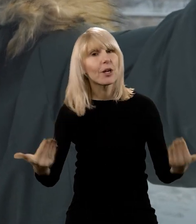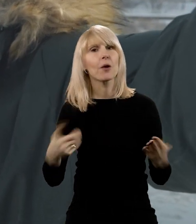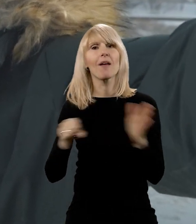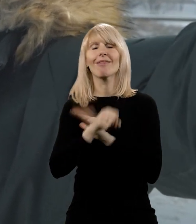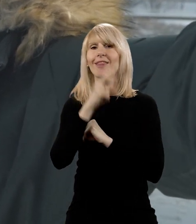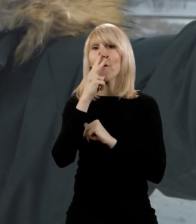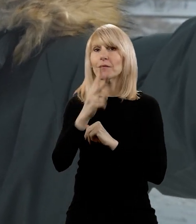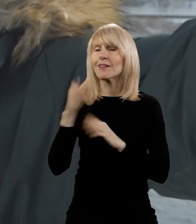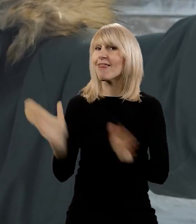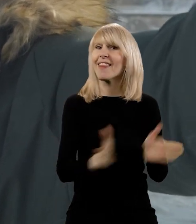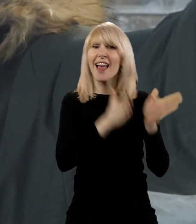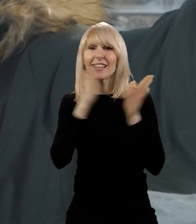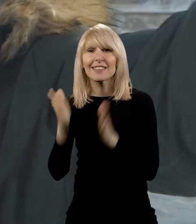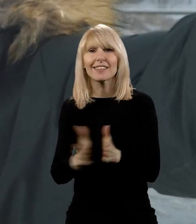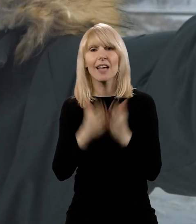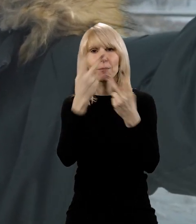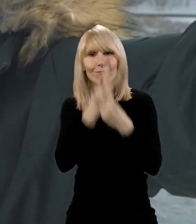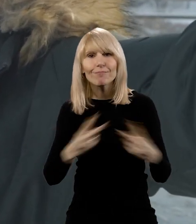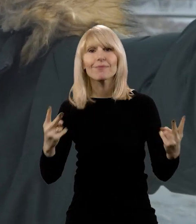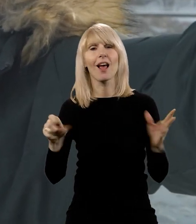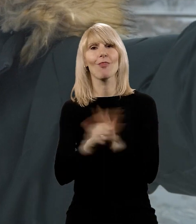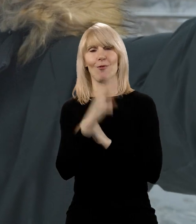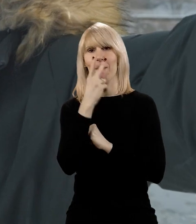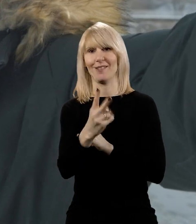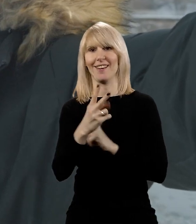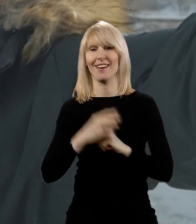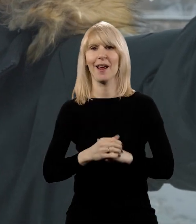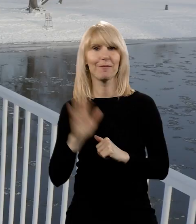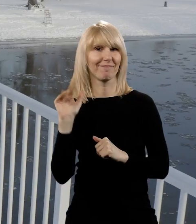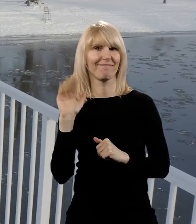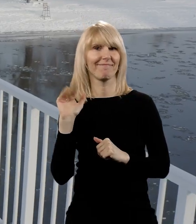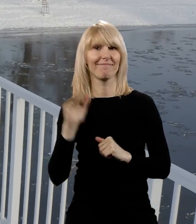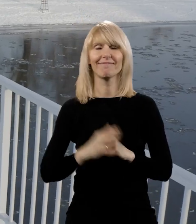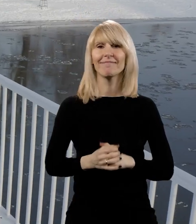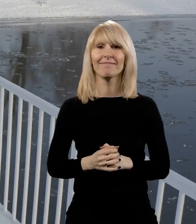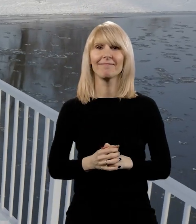zapraszamy was do kolejnego odcinka naszego vloga. Do zobaczenia. Cześć!